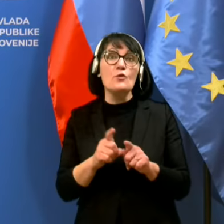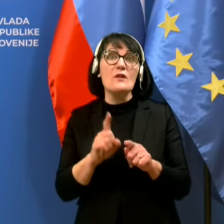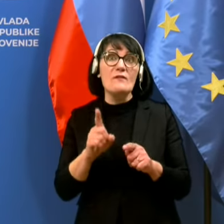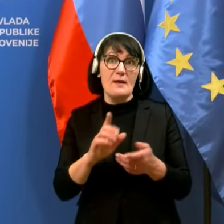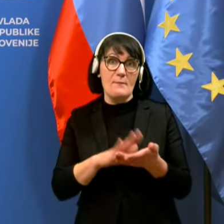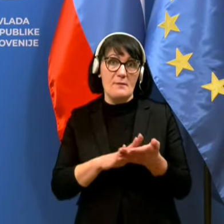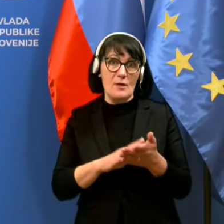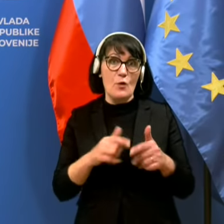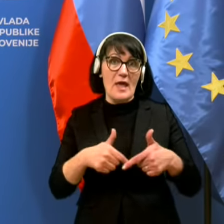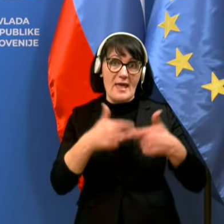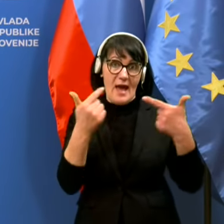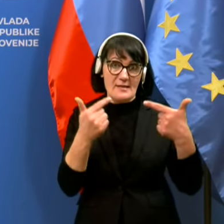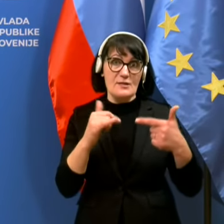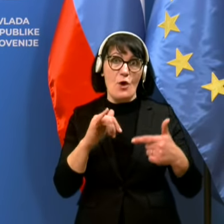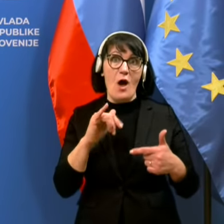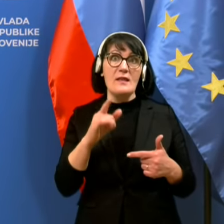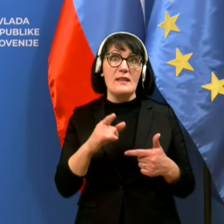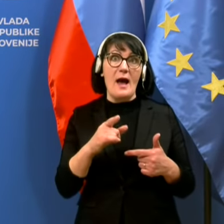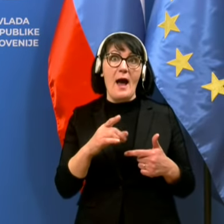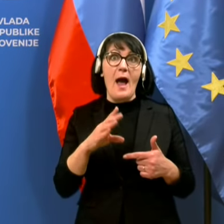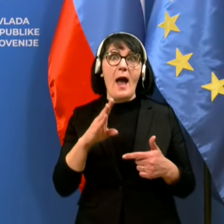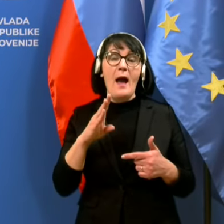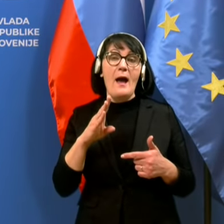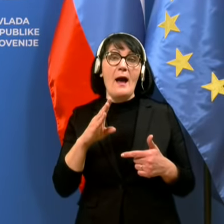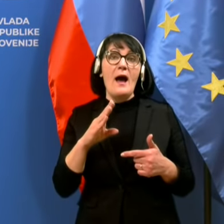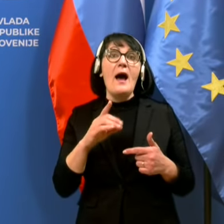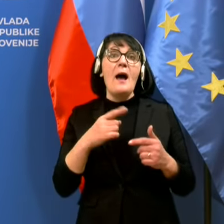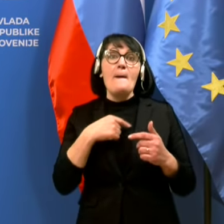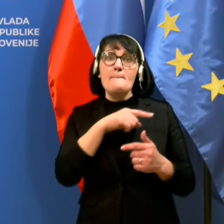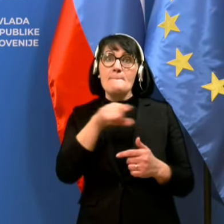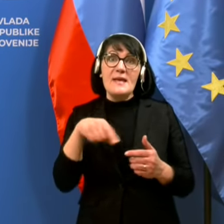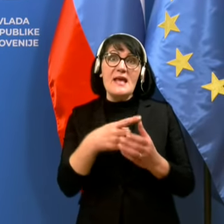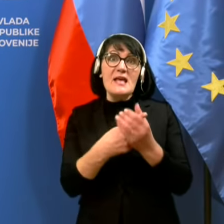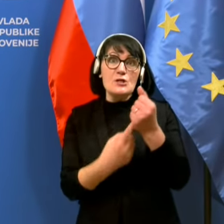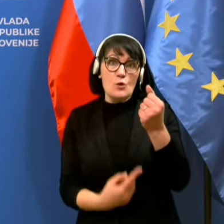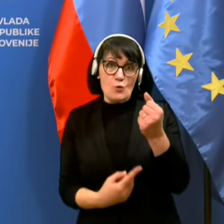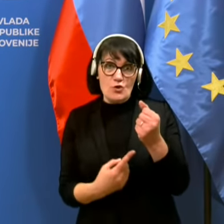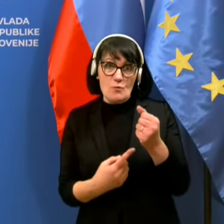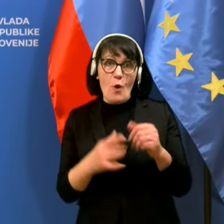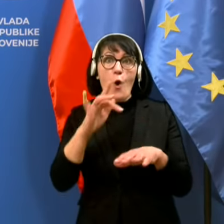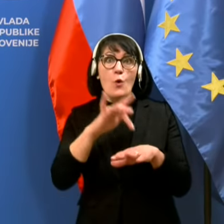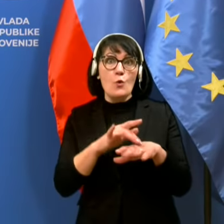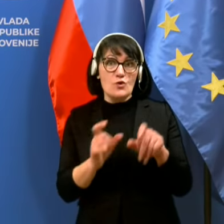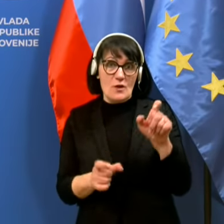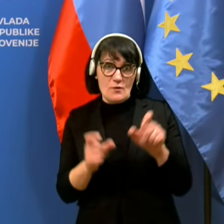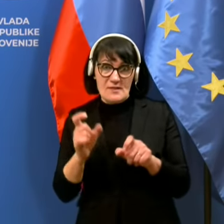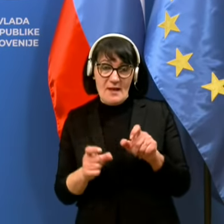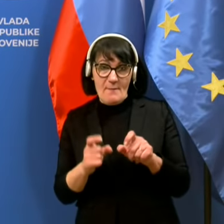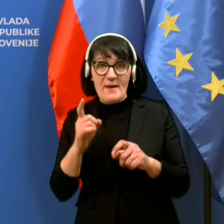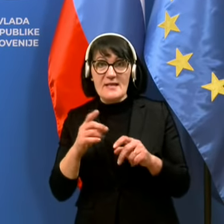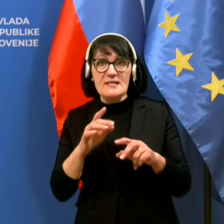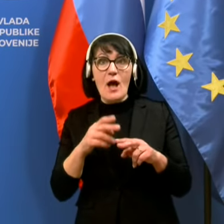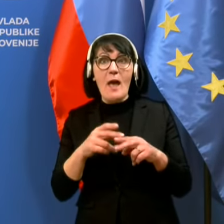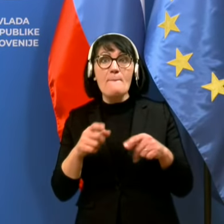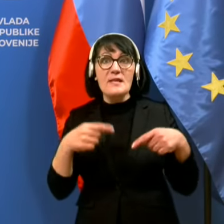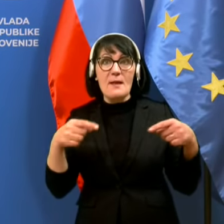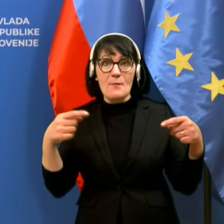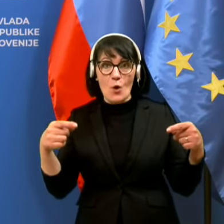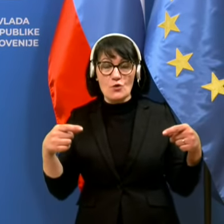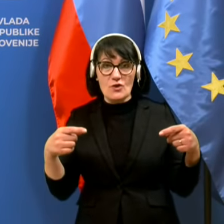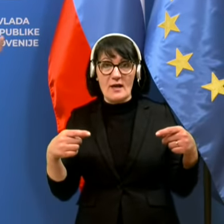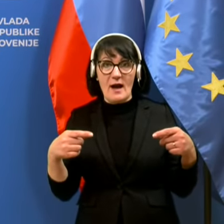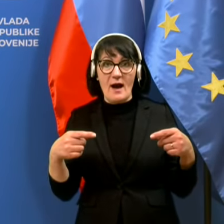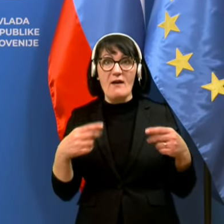jasno, da benefit tega, da mi izločamo kužne osebe iz epidemiološkega vedika pretekta,